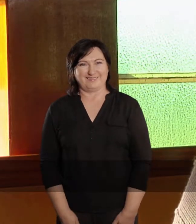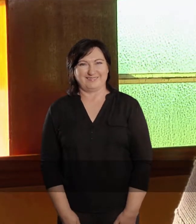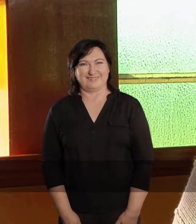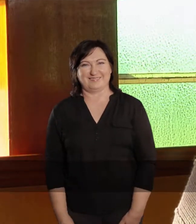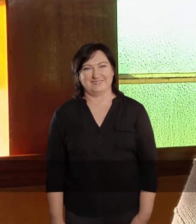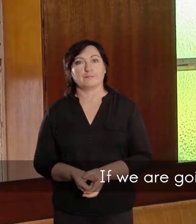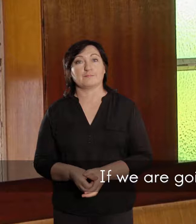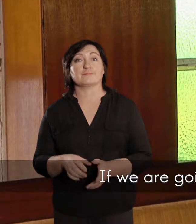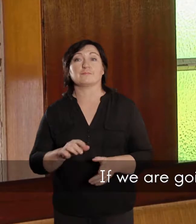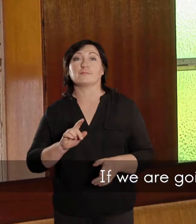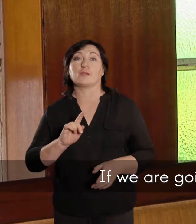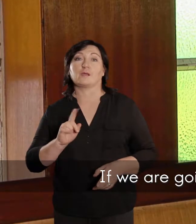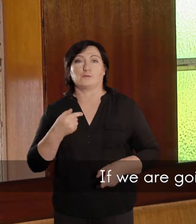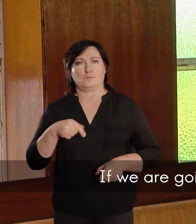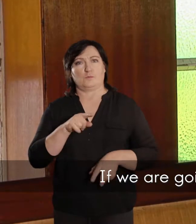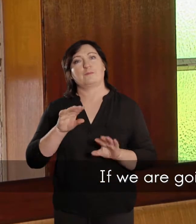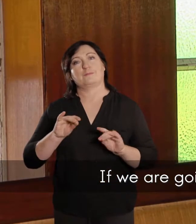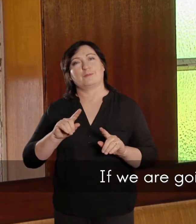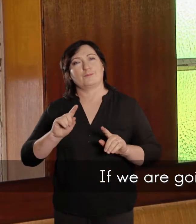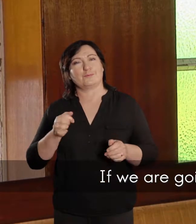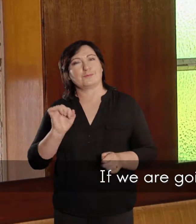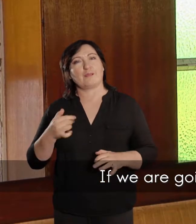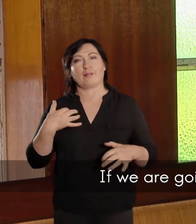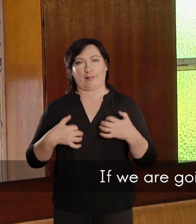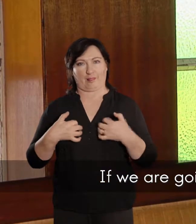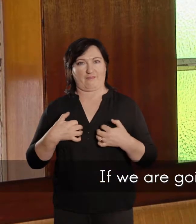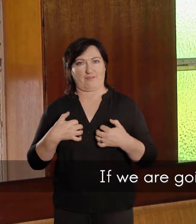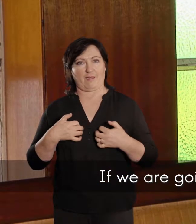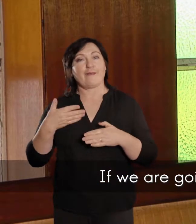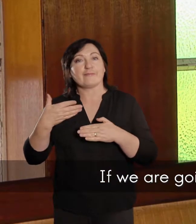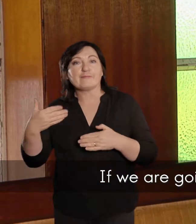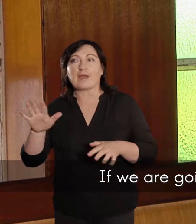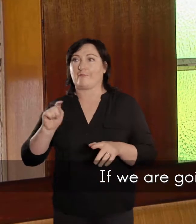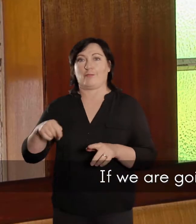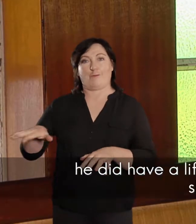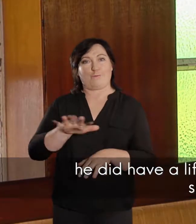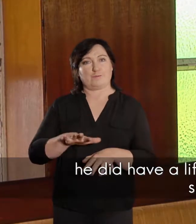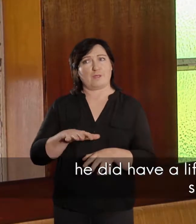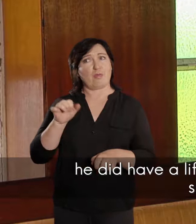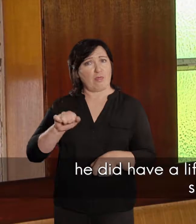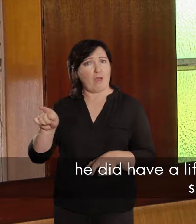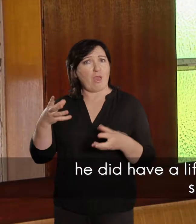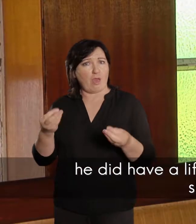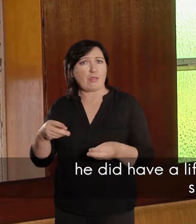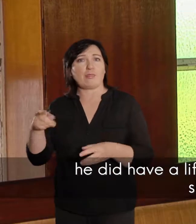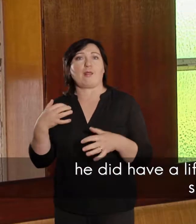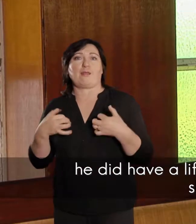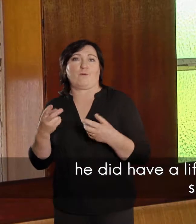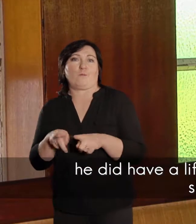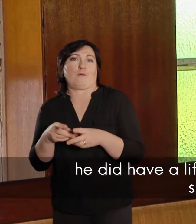gewees. As ons moet praat oor sy, sy, sy leven weg van ons, Pet het die leven gehad.